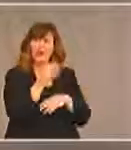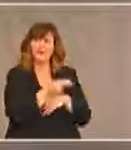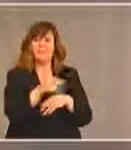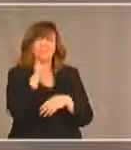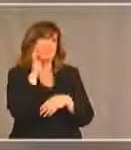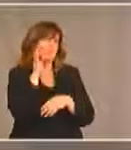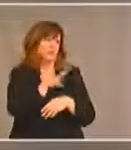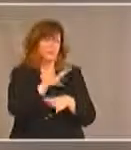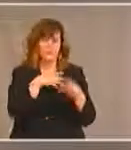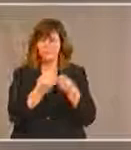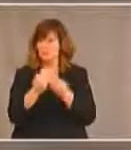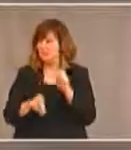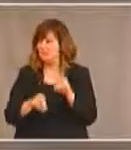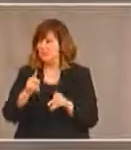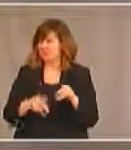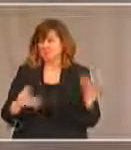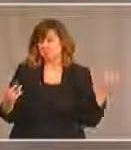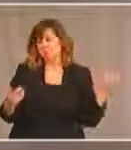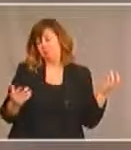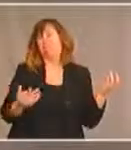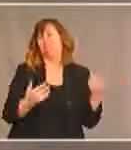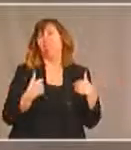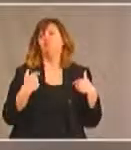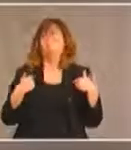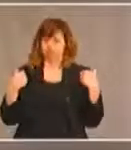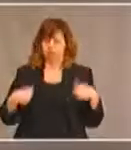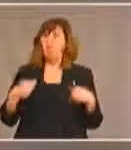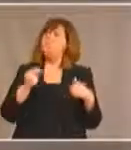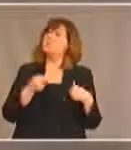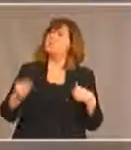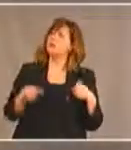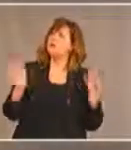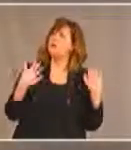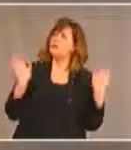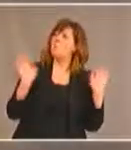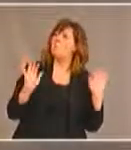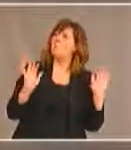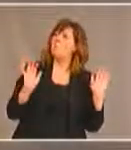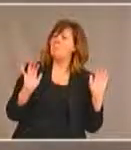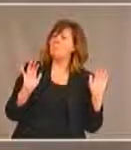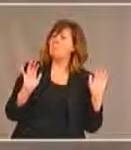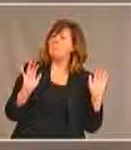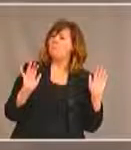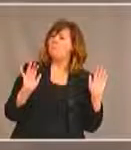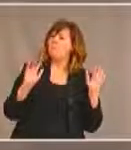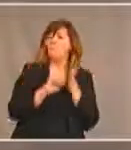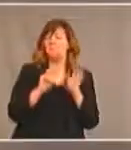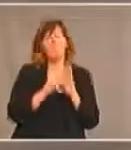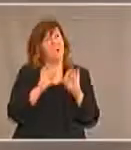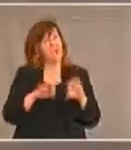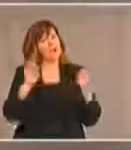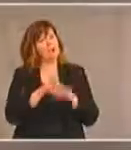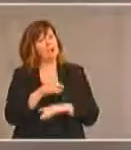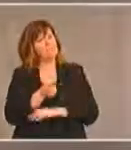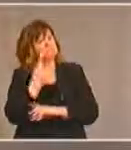considèrent pas cependant que leur handicap en soit un. Il faut les remercier pour les leçons qu'elles nous ont apprises à